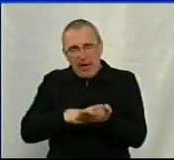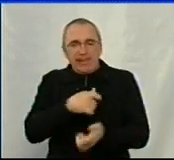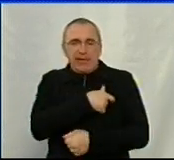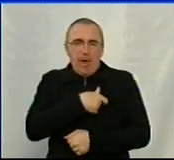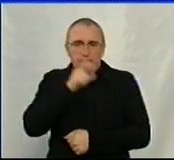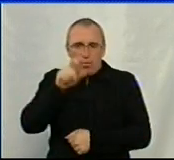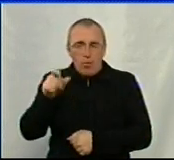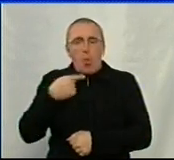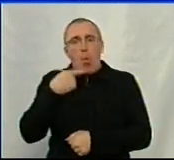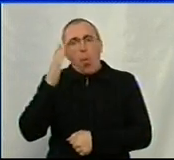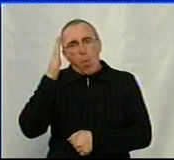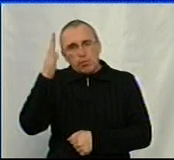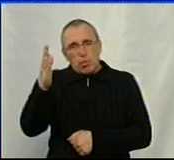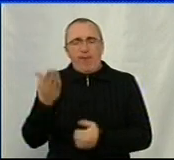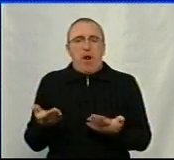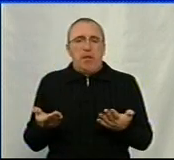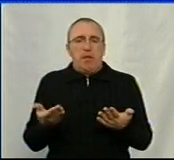голосування,